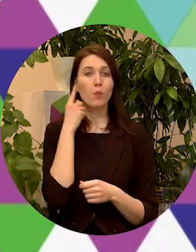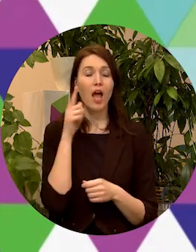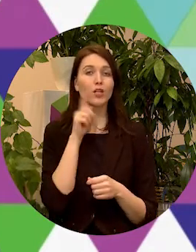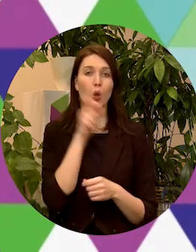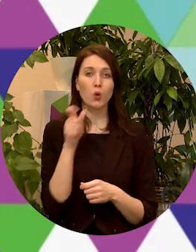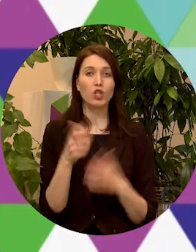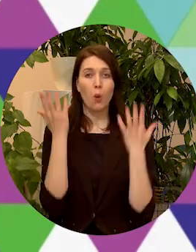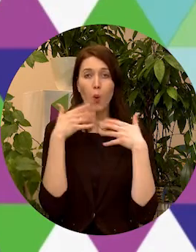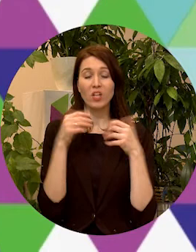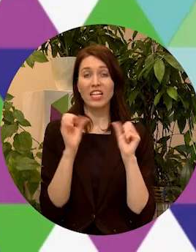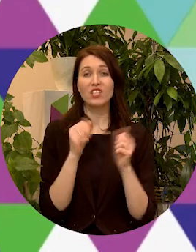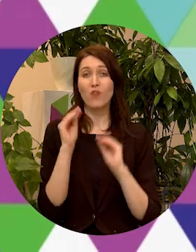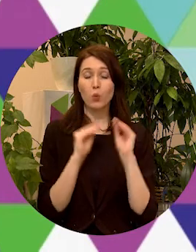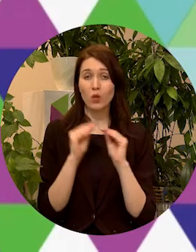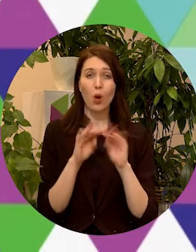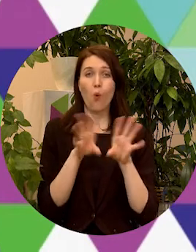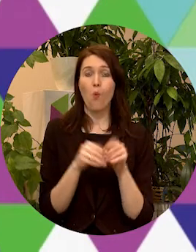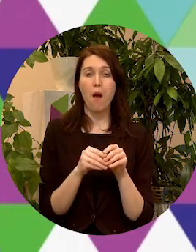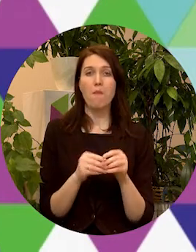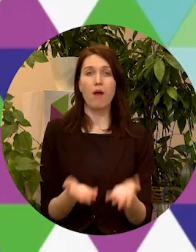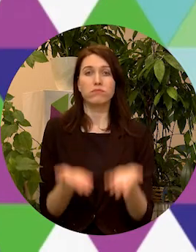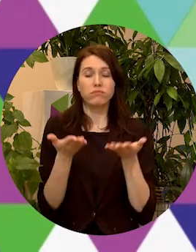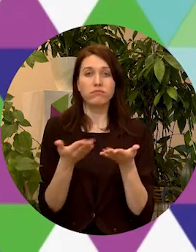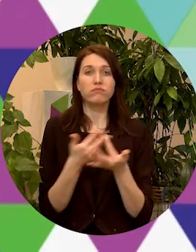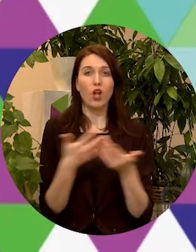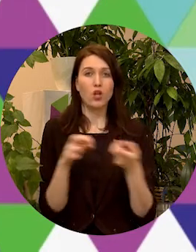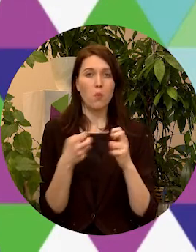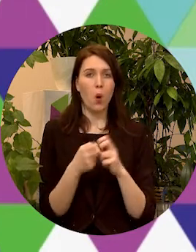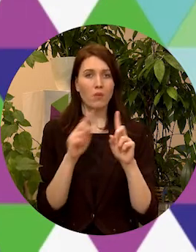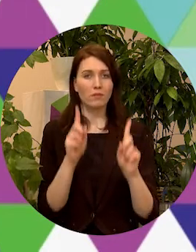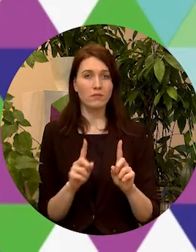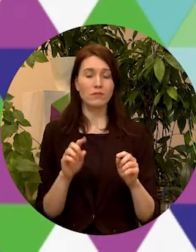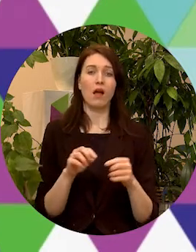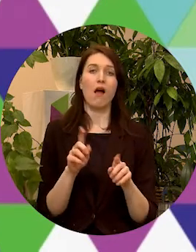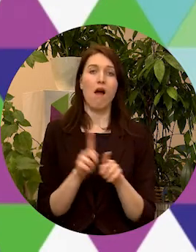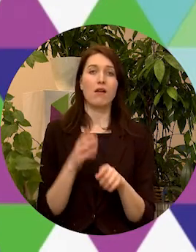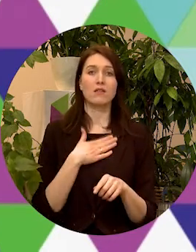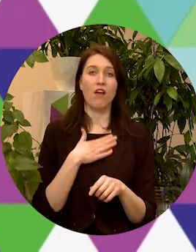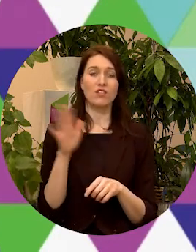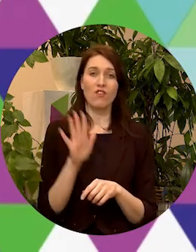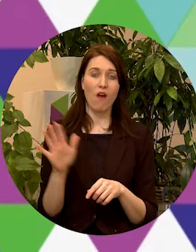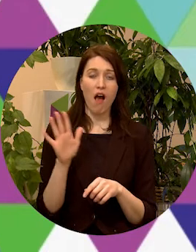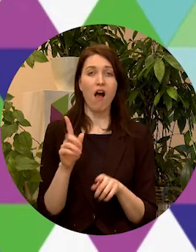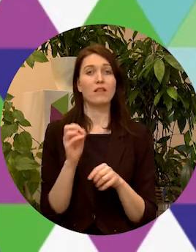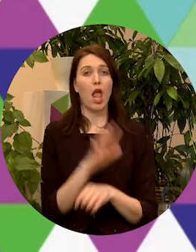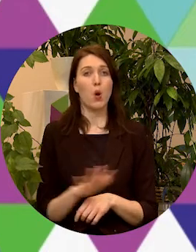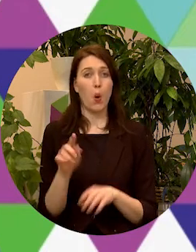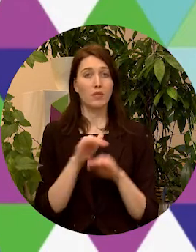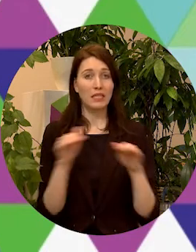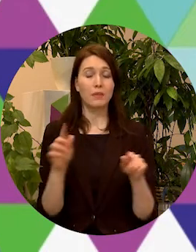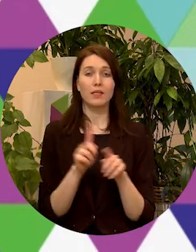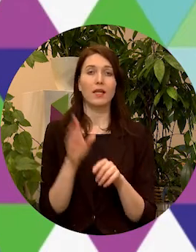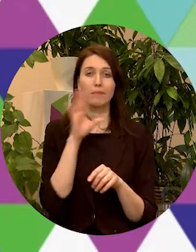veidotājiem, kopīgi aktualizējot dažādas problēmu jautājums savus valsts un Eiropas līmenī, ir visas iespējas sasniegt